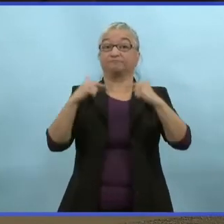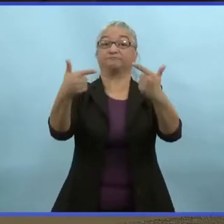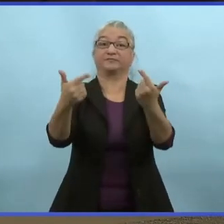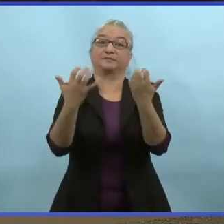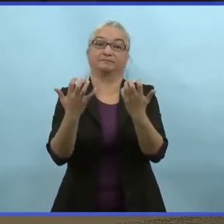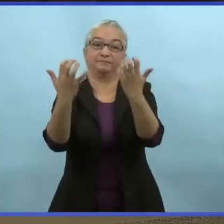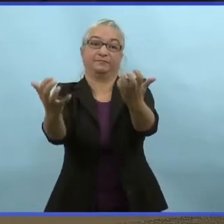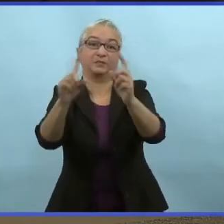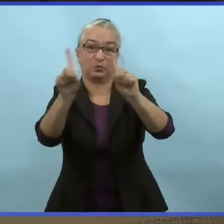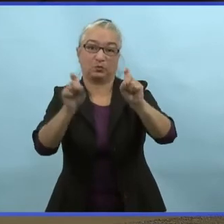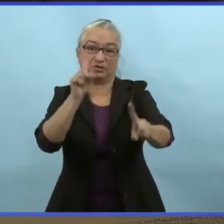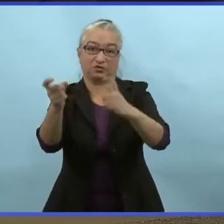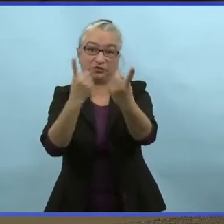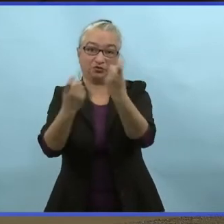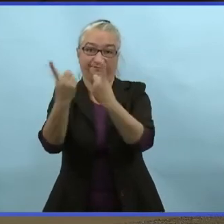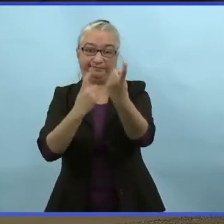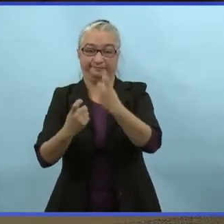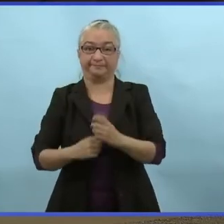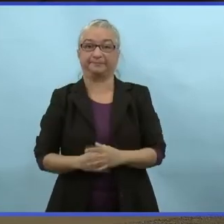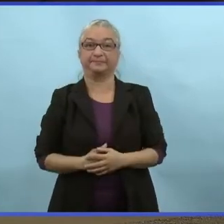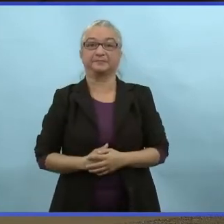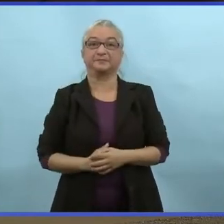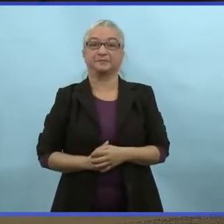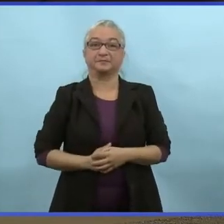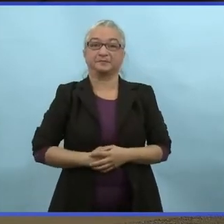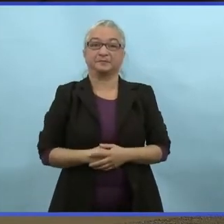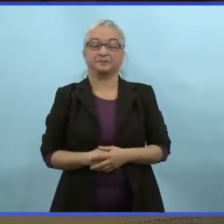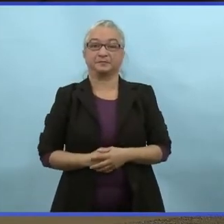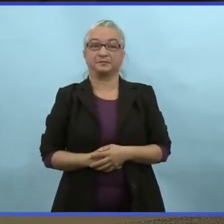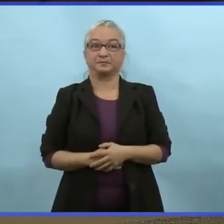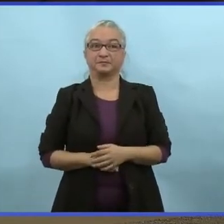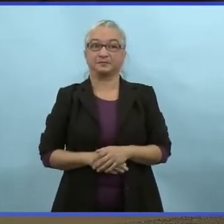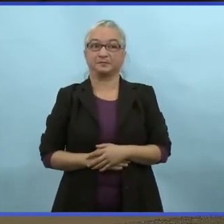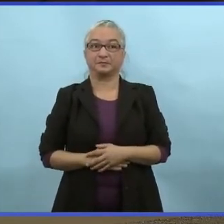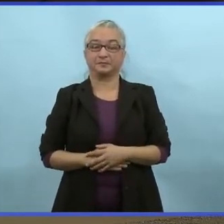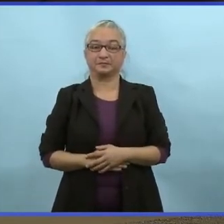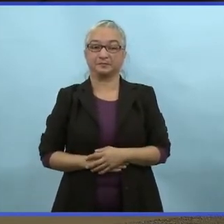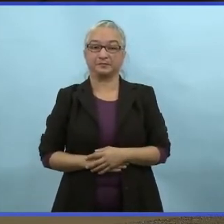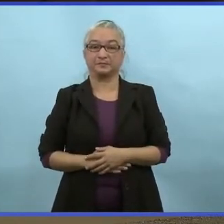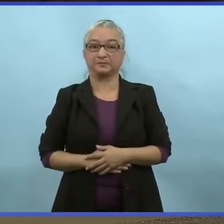Nous revenons maintenant de la salle de conférence de presse.